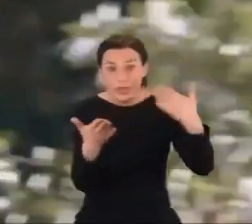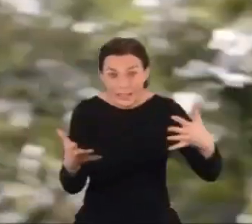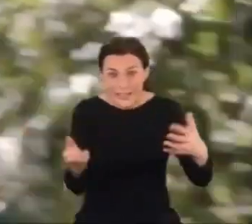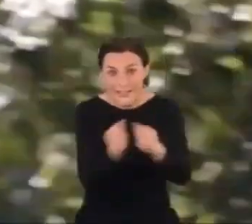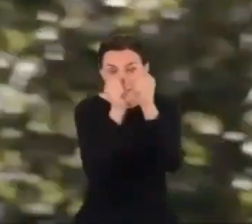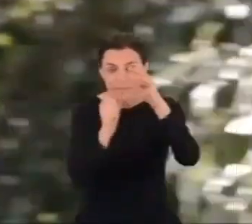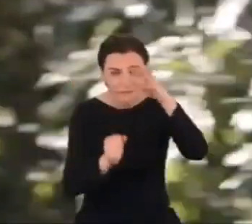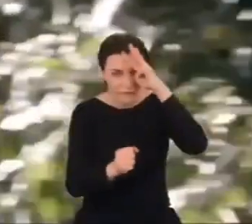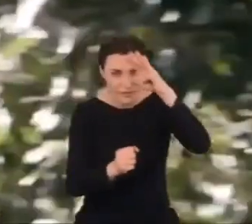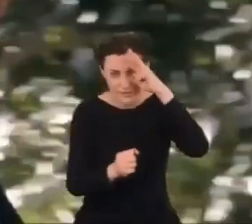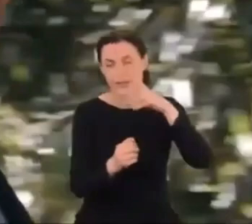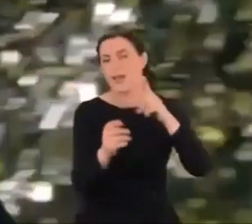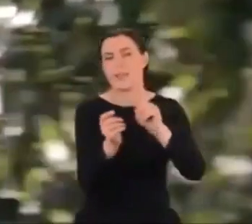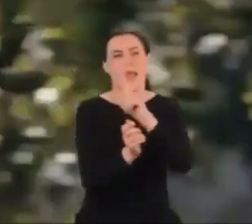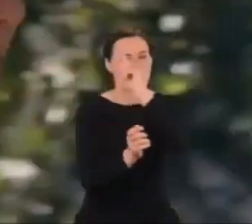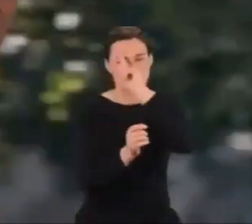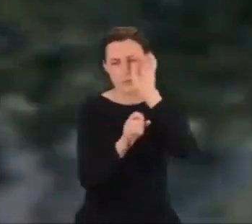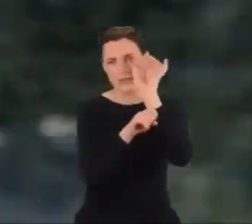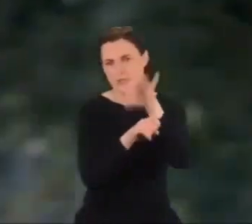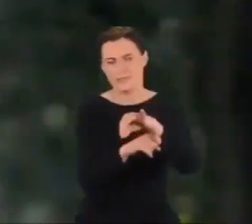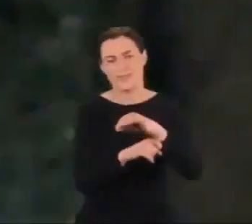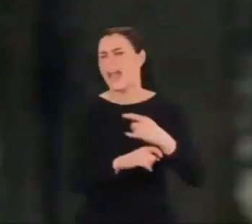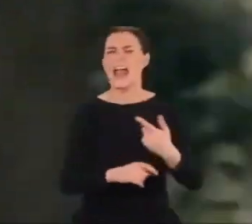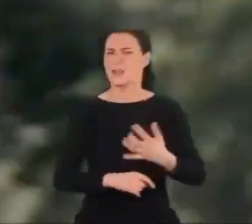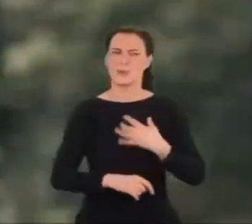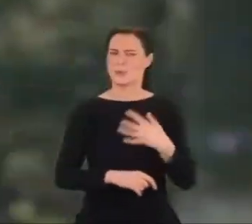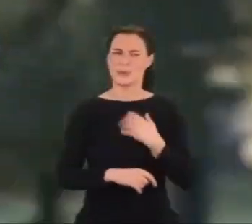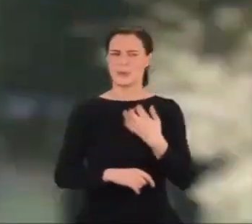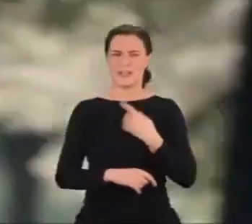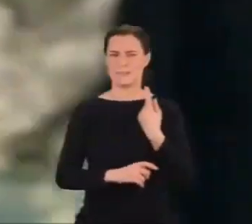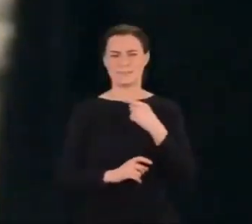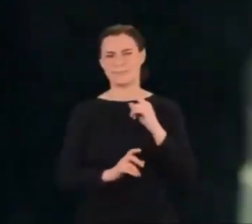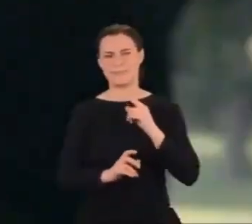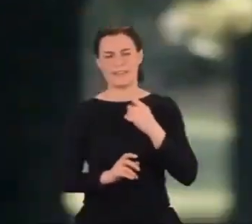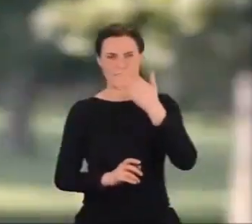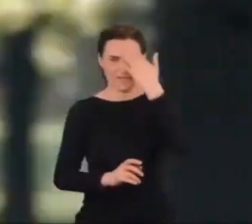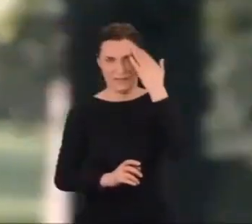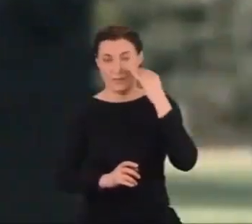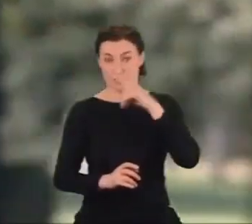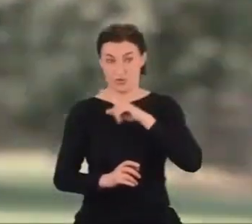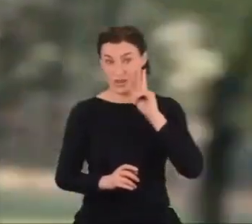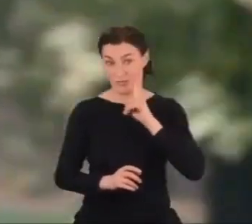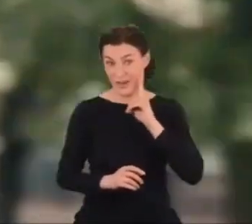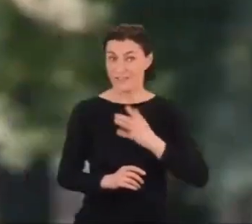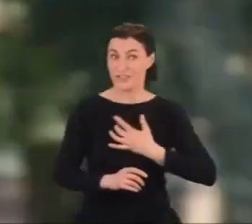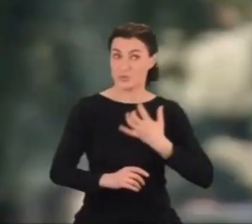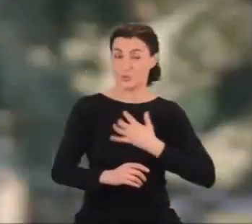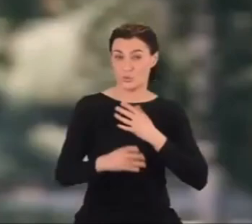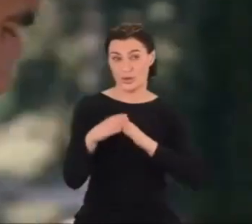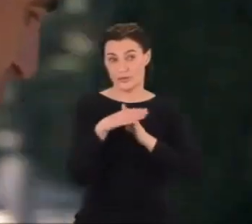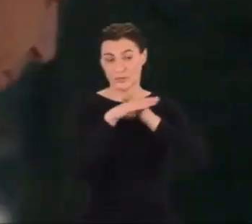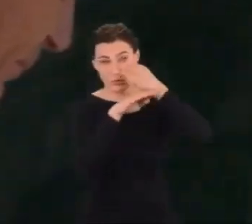Wydaje się jednak mało prawdopodobne, by Majorana to przeczuwał.